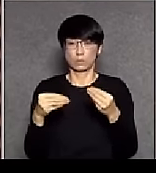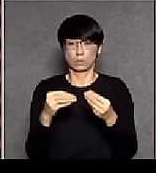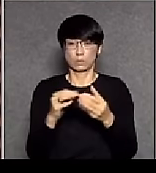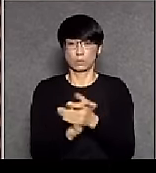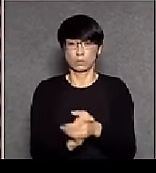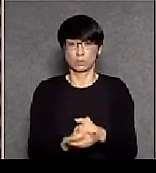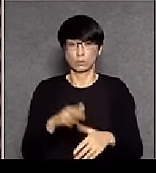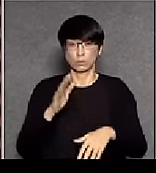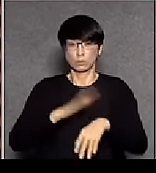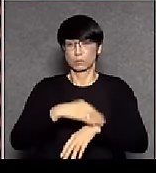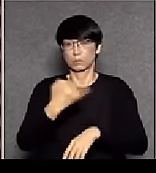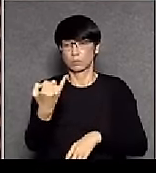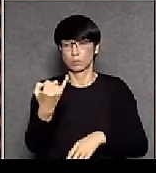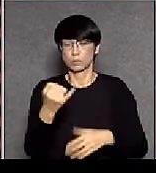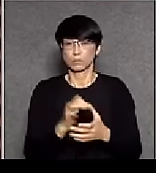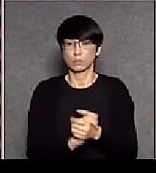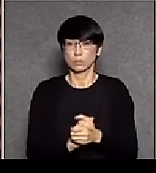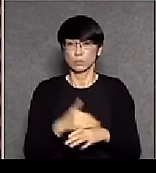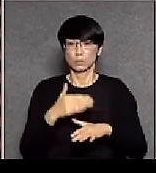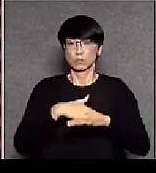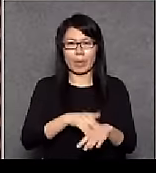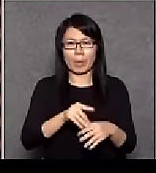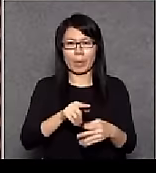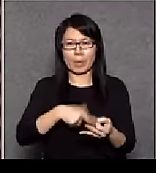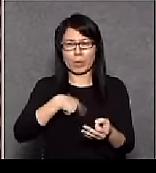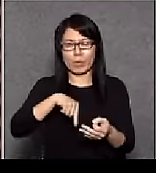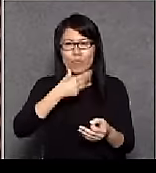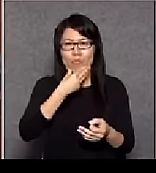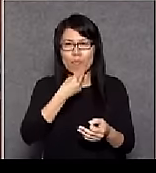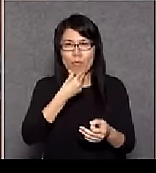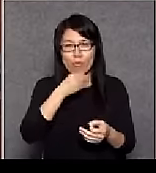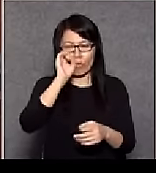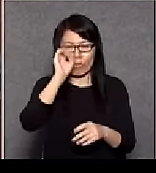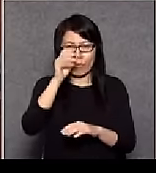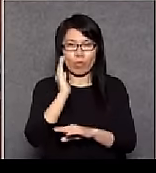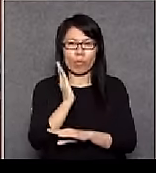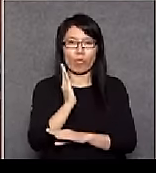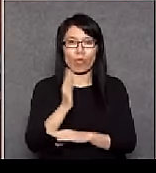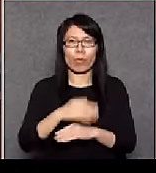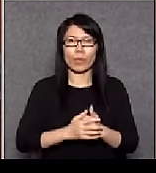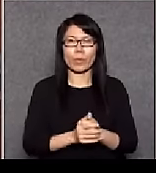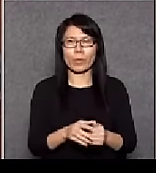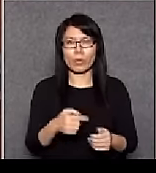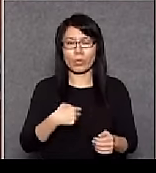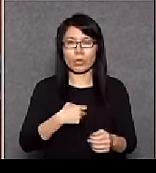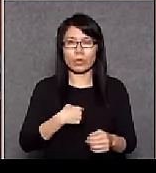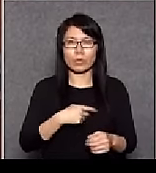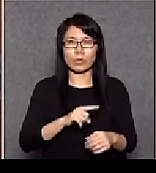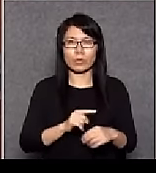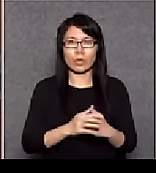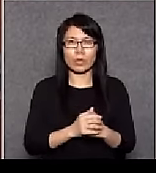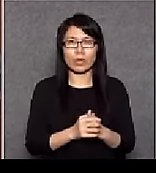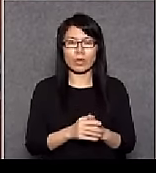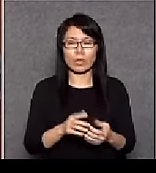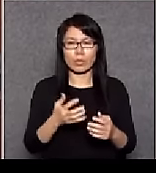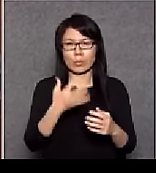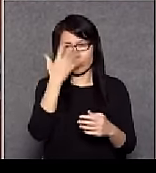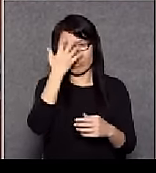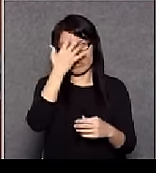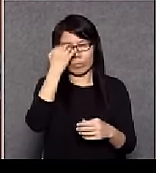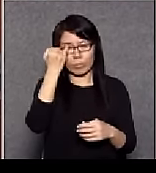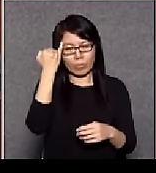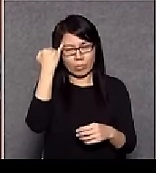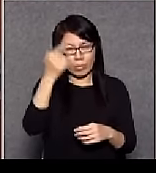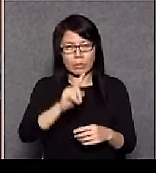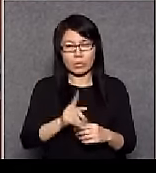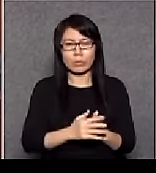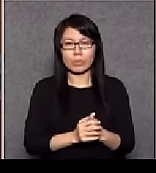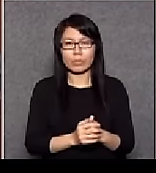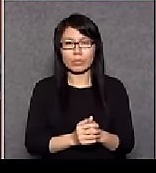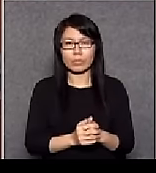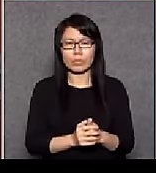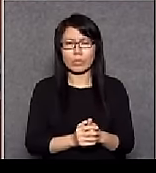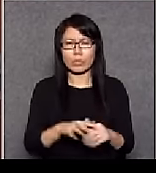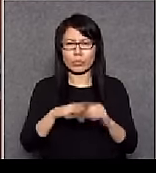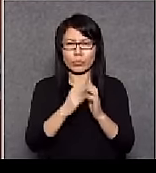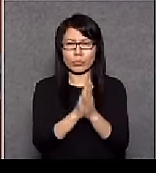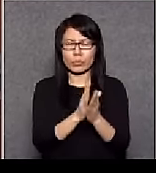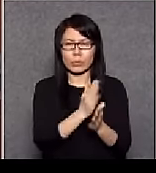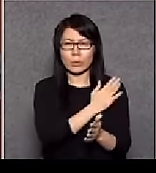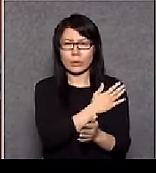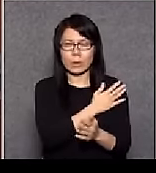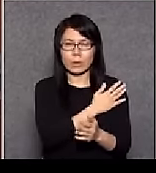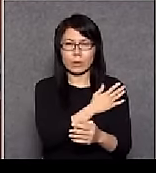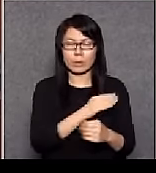剛才楊學調議員說過令我搞不清楚很多事情因為他把這個責任